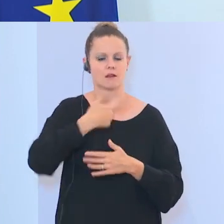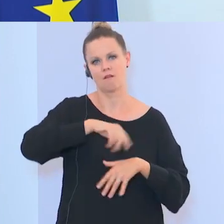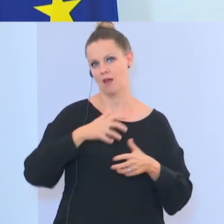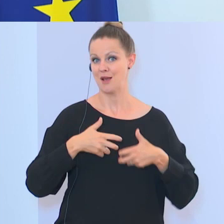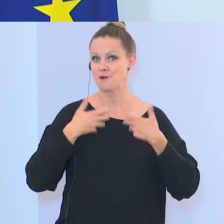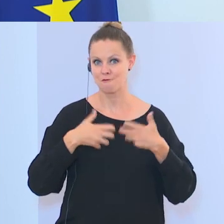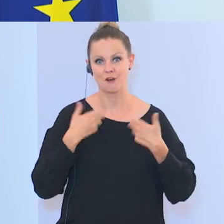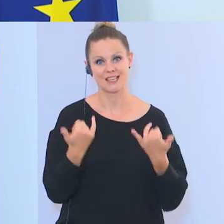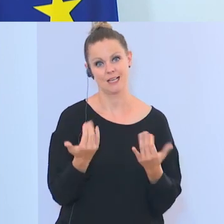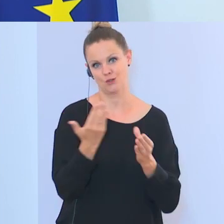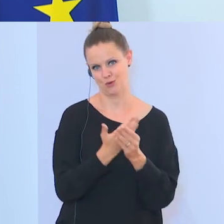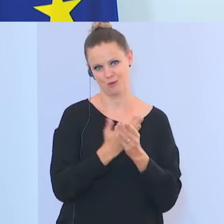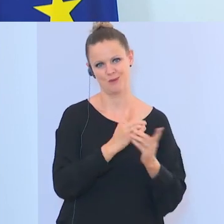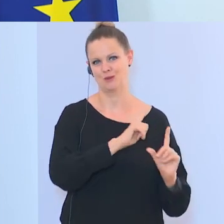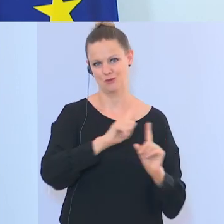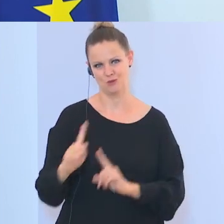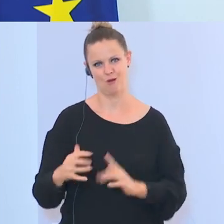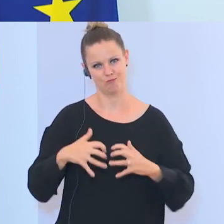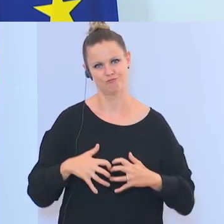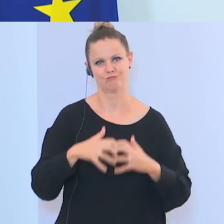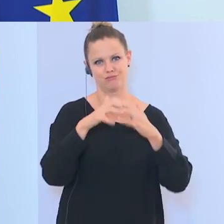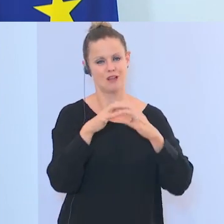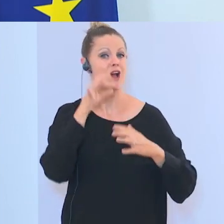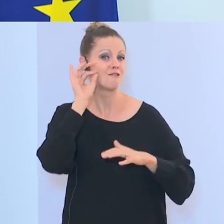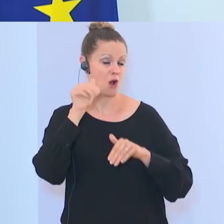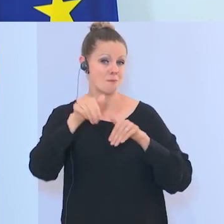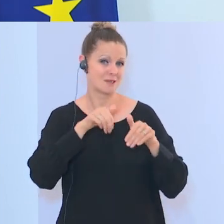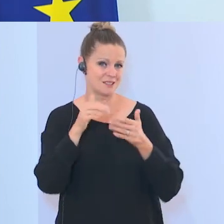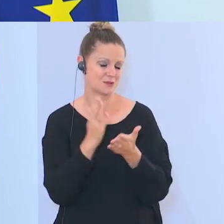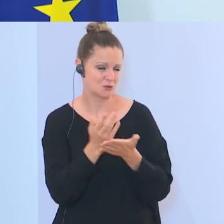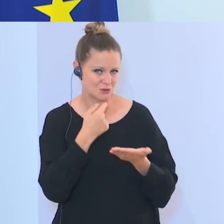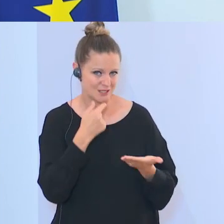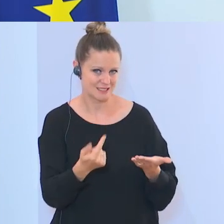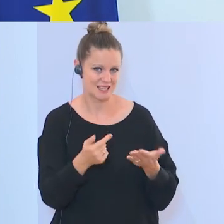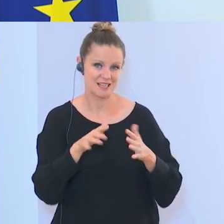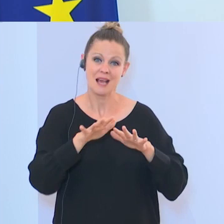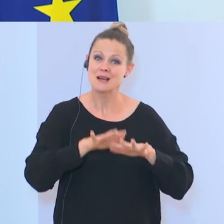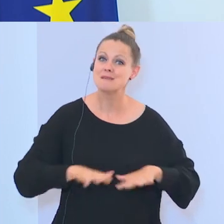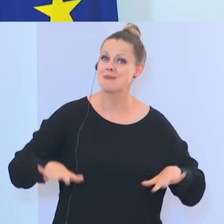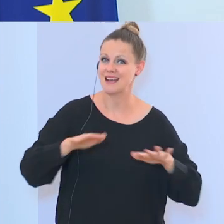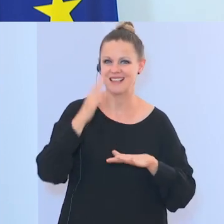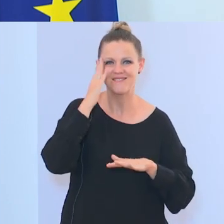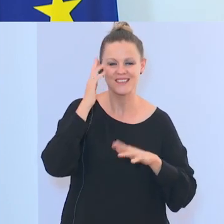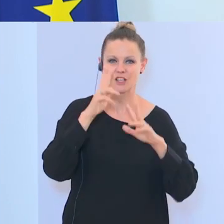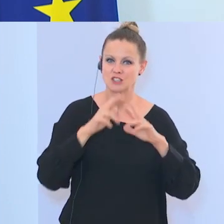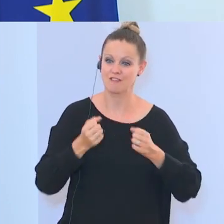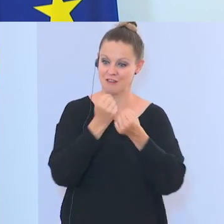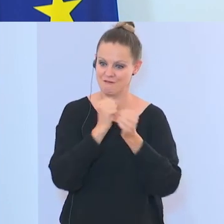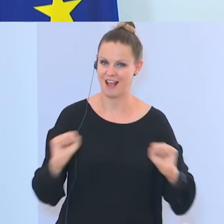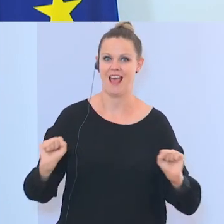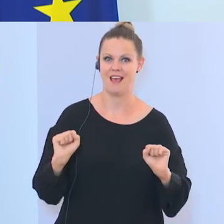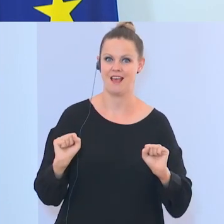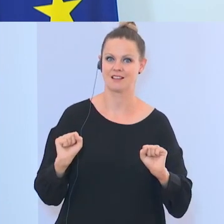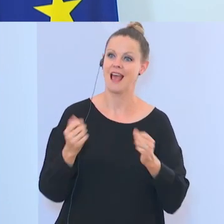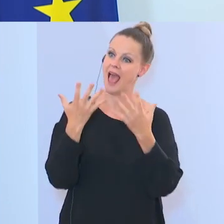Dokumentationsstelle errichtet wird, die, wie Frau Ministerin auch gesagt hat, der Grundsatz der Wissenschaft, die Freiheit der Wissenschaft, die